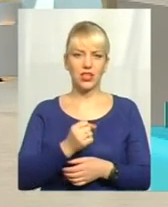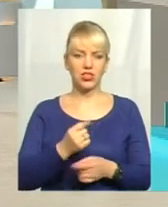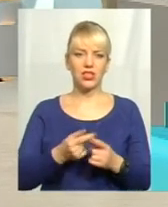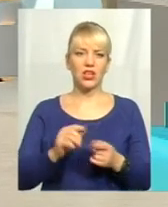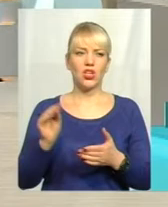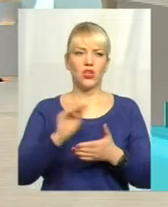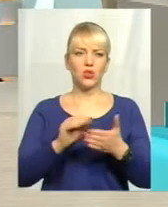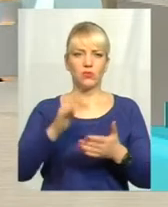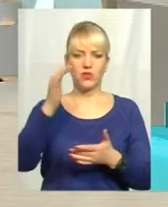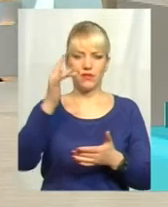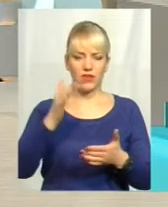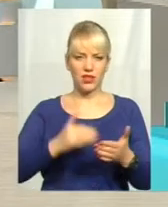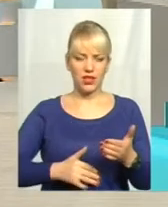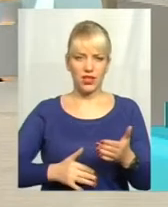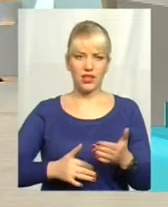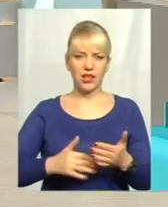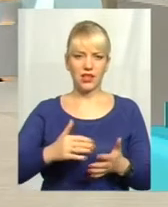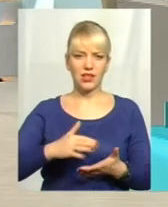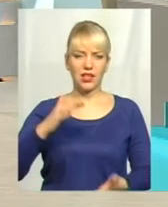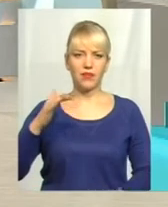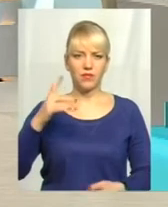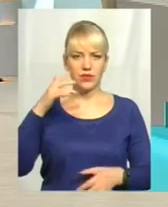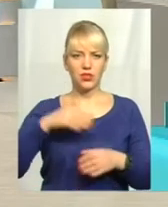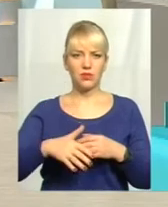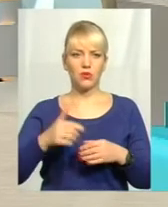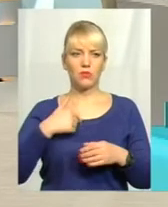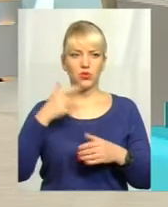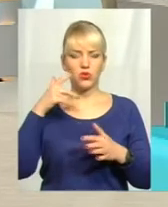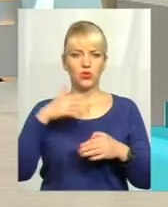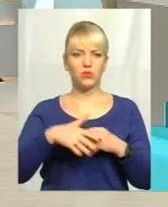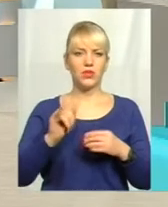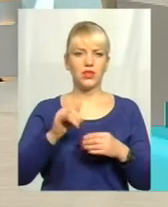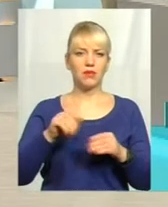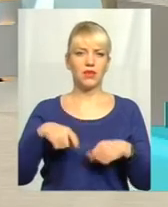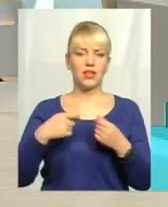дуже великий, спробую зрозуміти і передати його більш стисло.